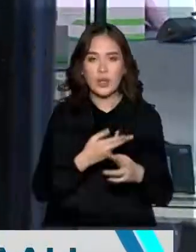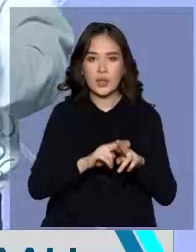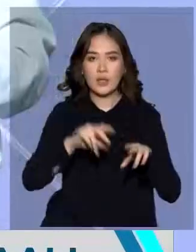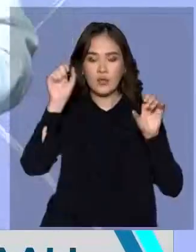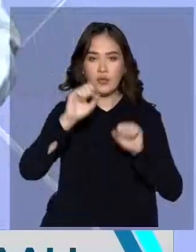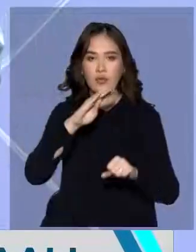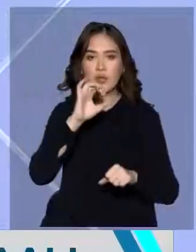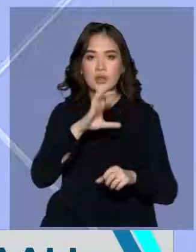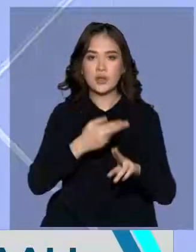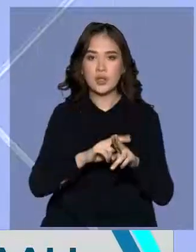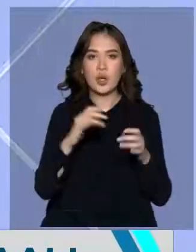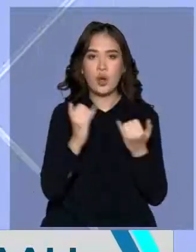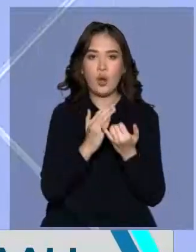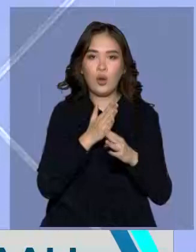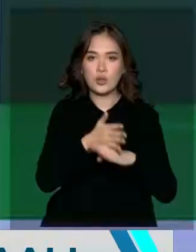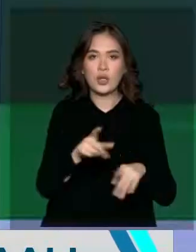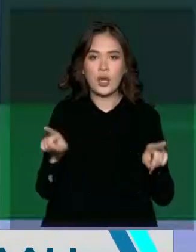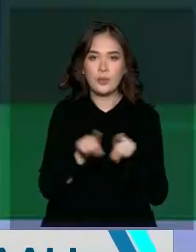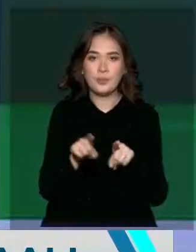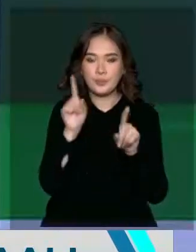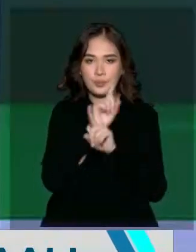фестің ерекше қонақтар ретінде ғатысты.